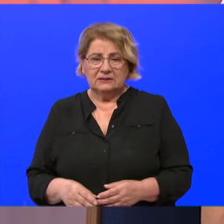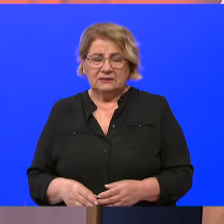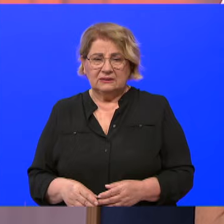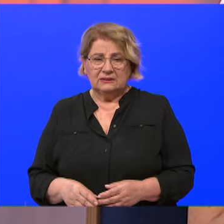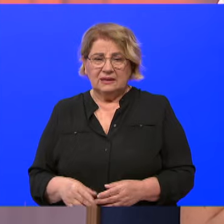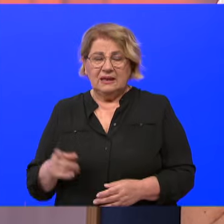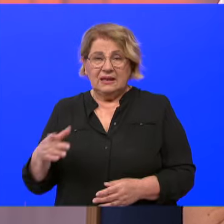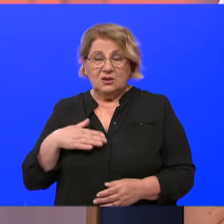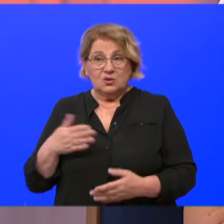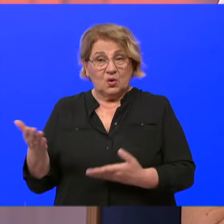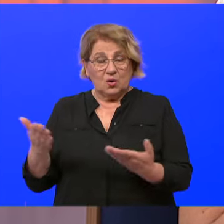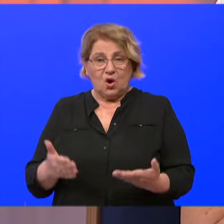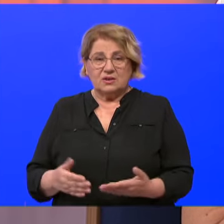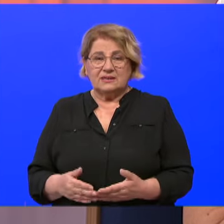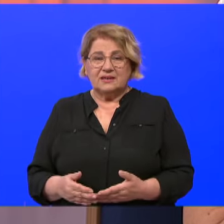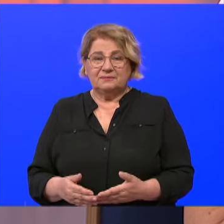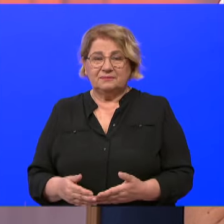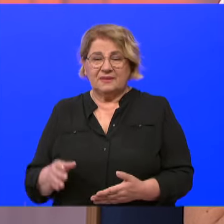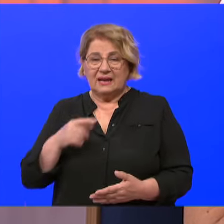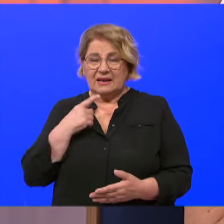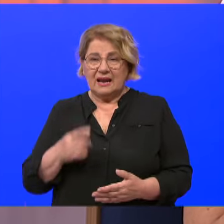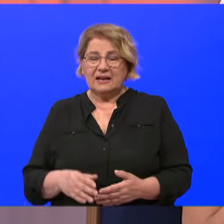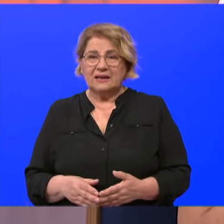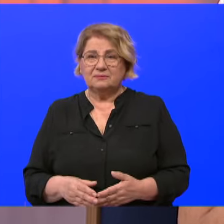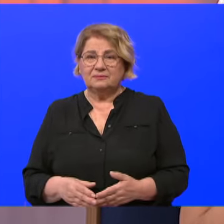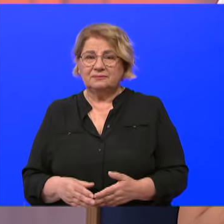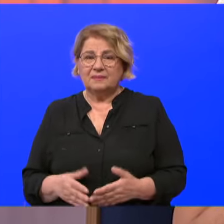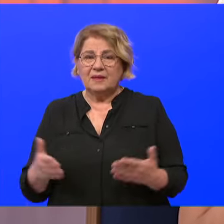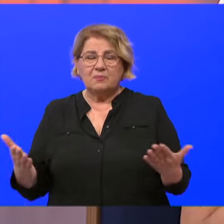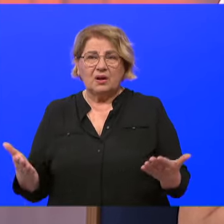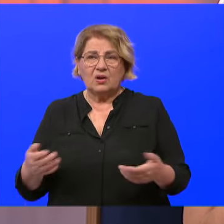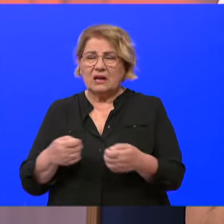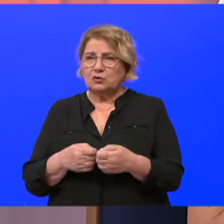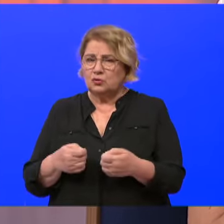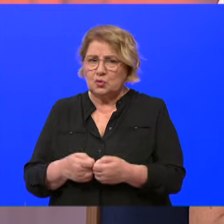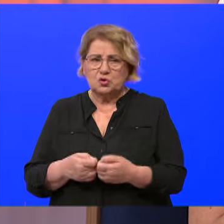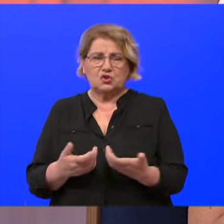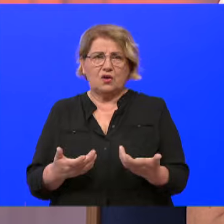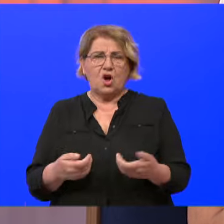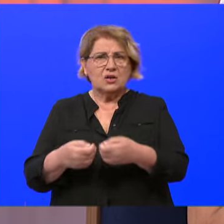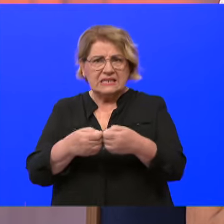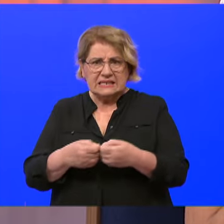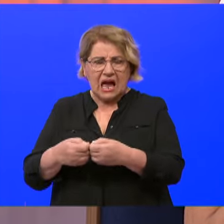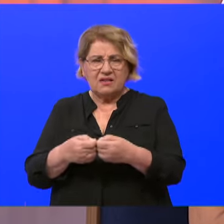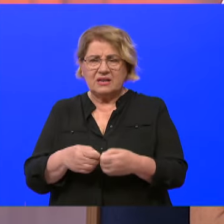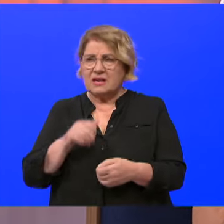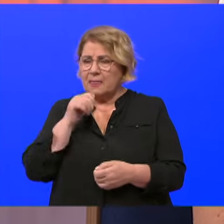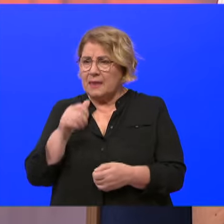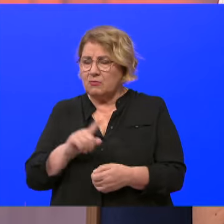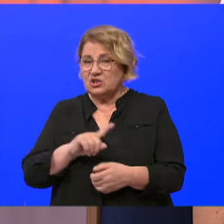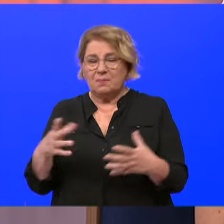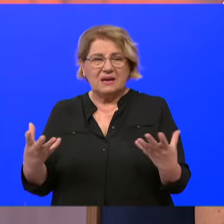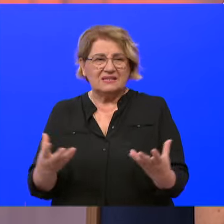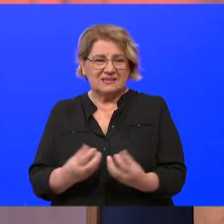jer su naši gosti zapravo danas rekli, bilo kakvo društve, udruga, savez, ne može bez